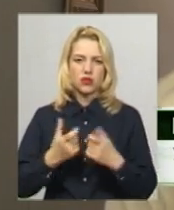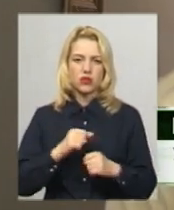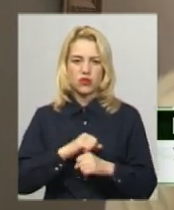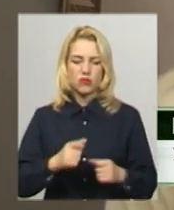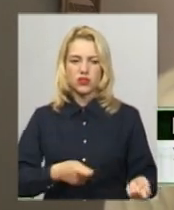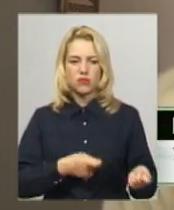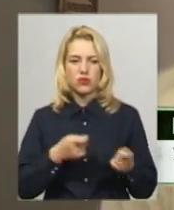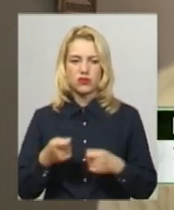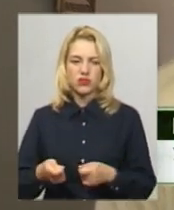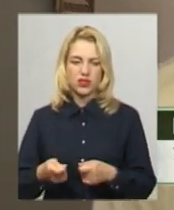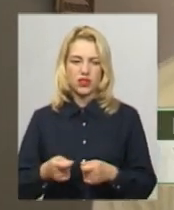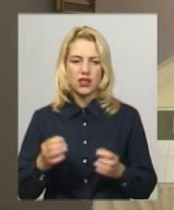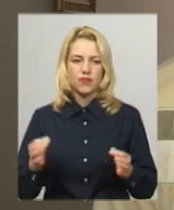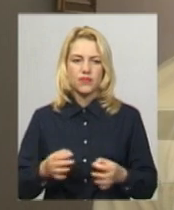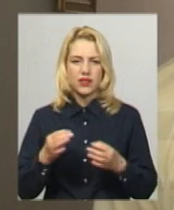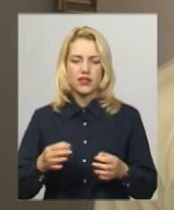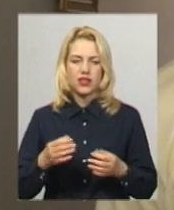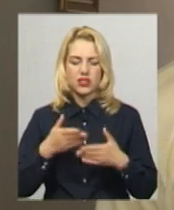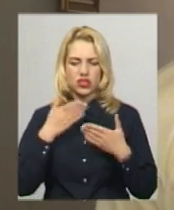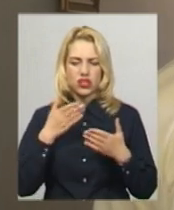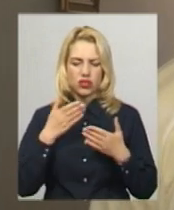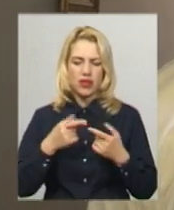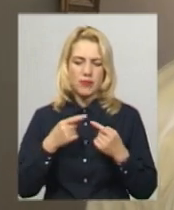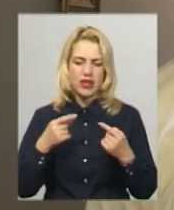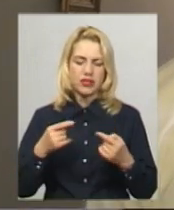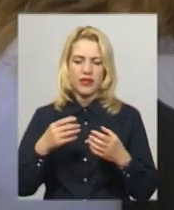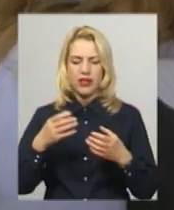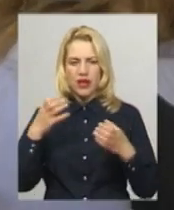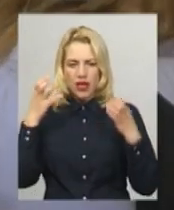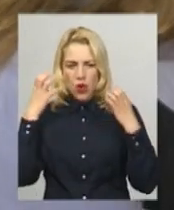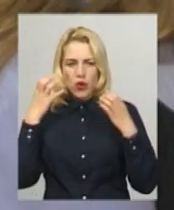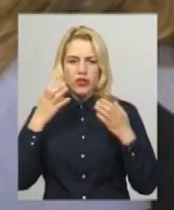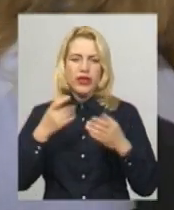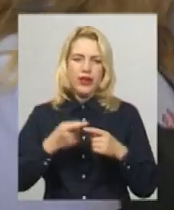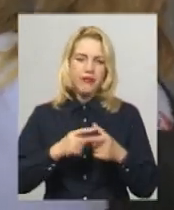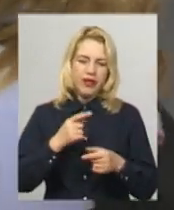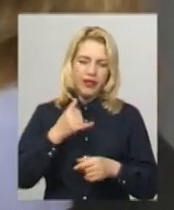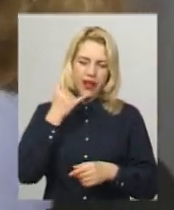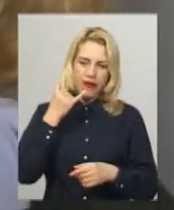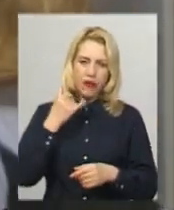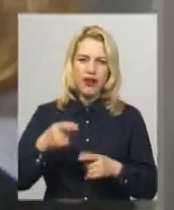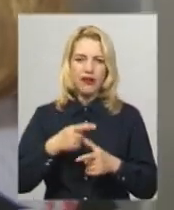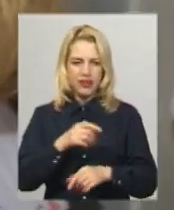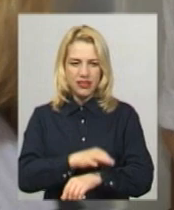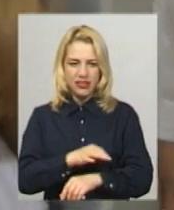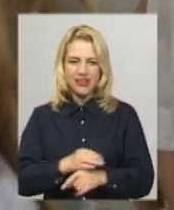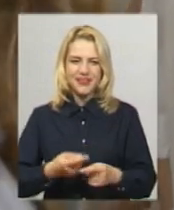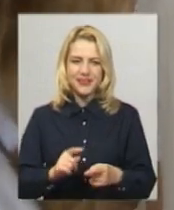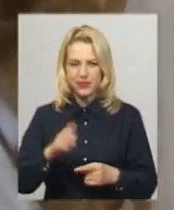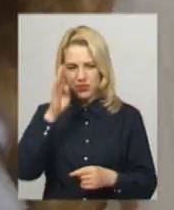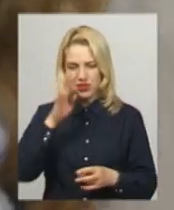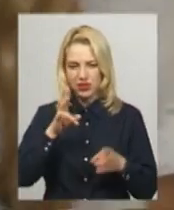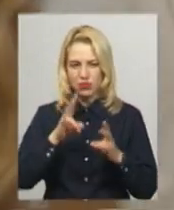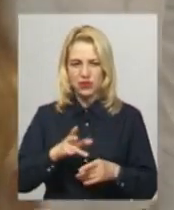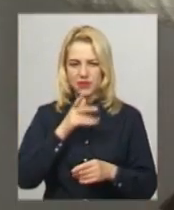ніяких щитовольних пристрілів, флешів, телефонів, наушників. Данило Філіпчук із Хмельницького 11 червня травмувався під